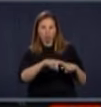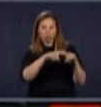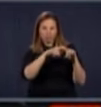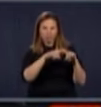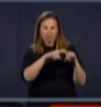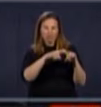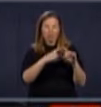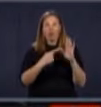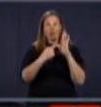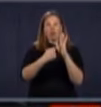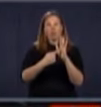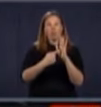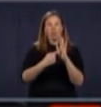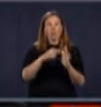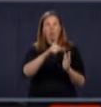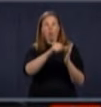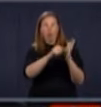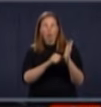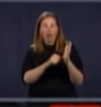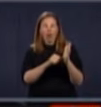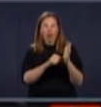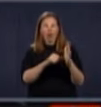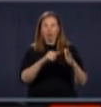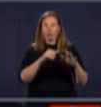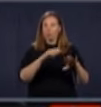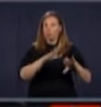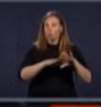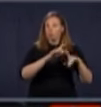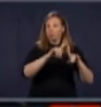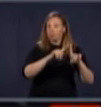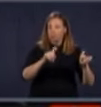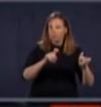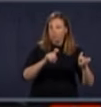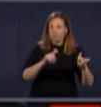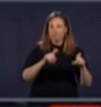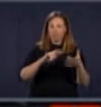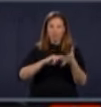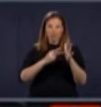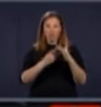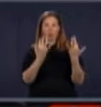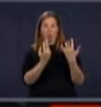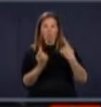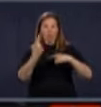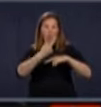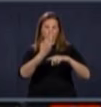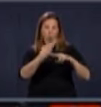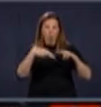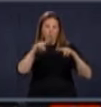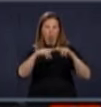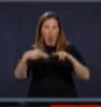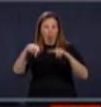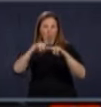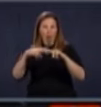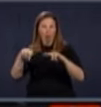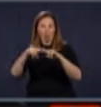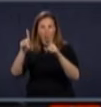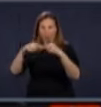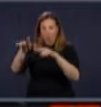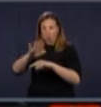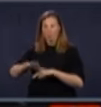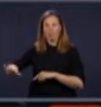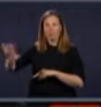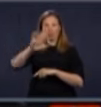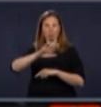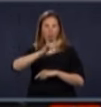les chirurgies. Alors, le nombre de chirurgies va augmenter graduellement dans toutes les régions du Québec.